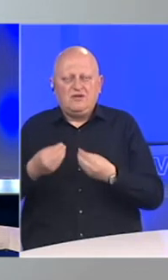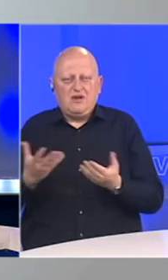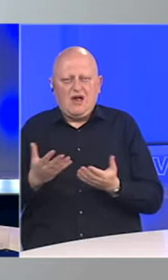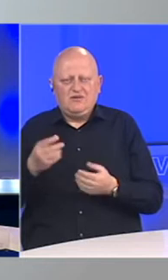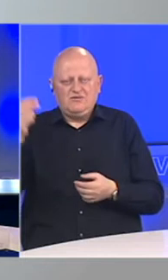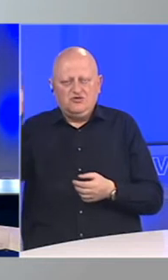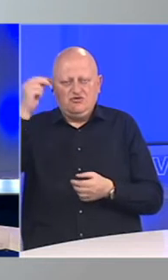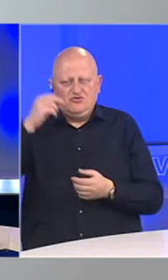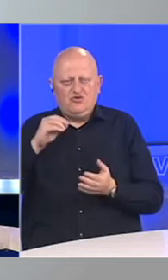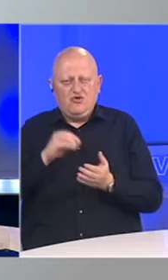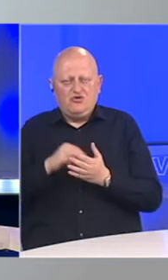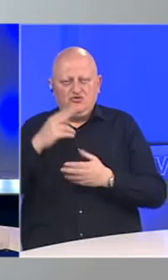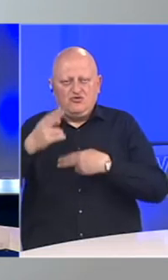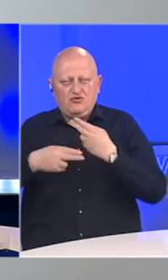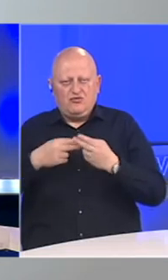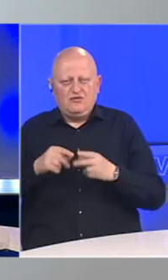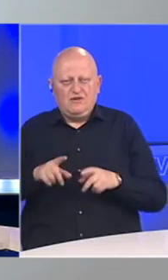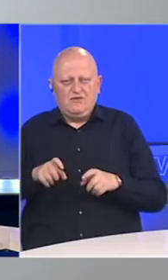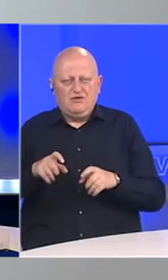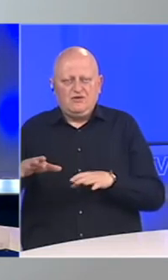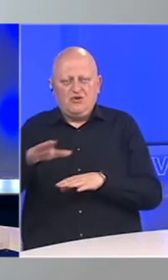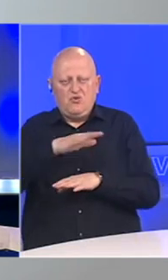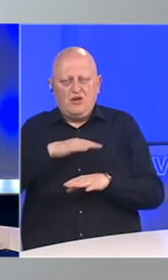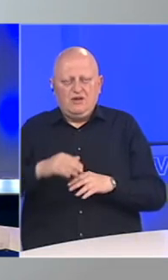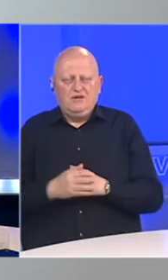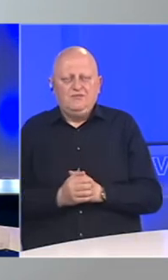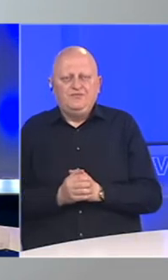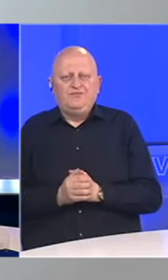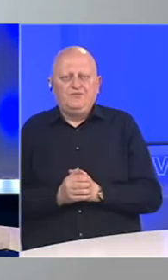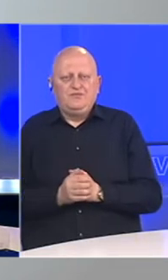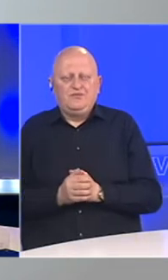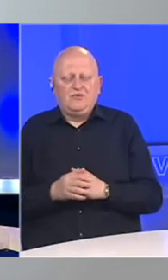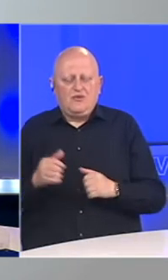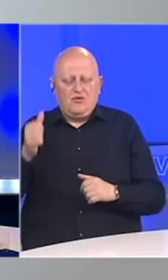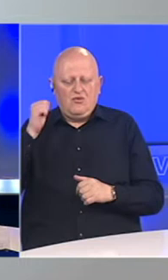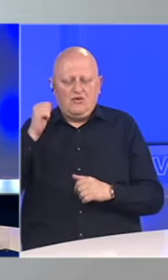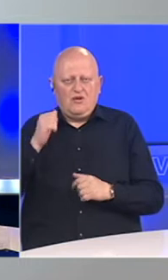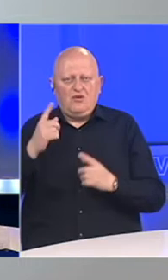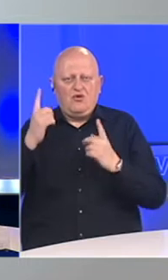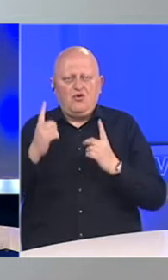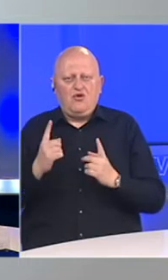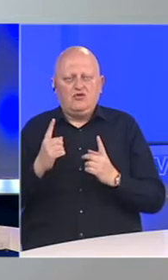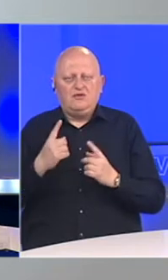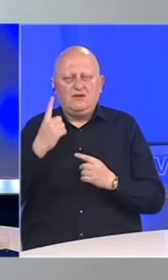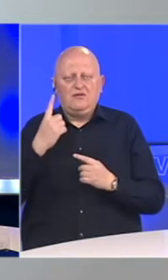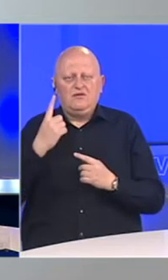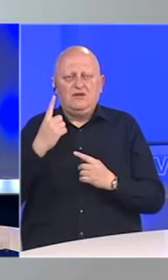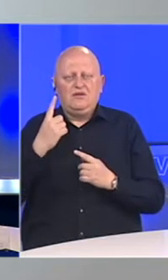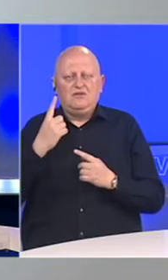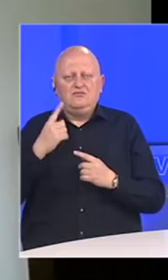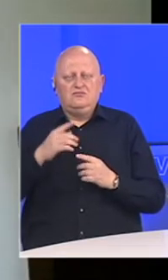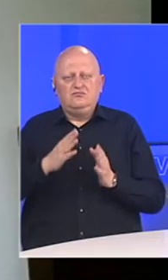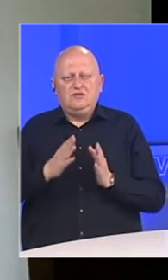kakva su iskustva i ocjene o kontroli koronavirusa u regiji? Juče se održala jedna od